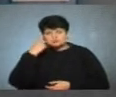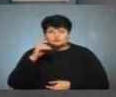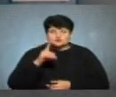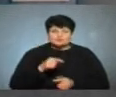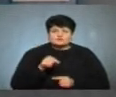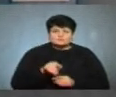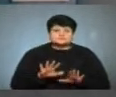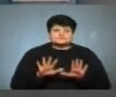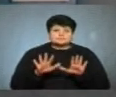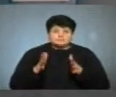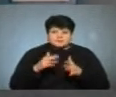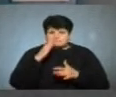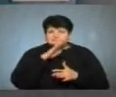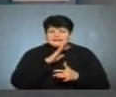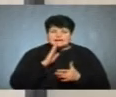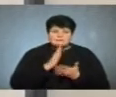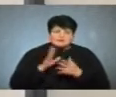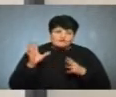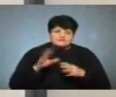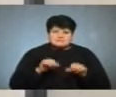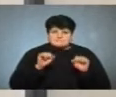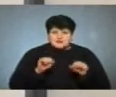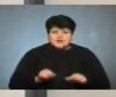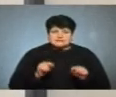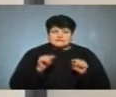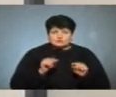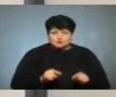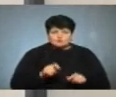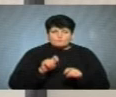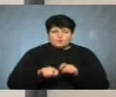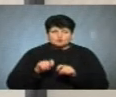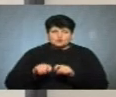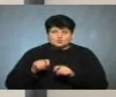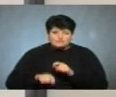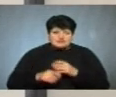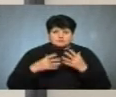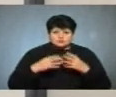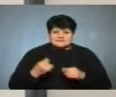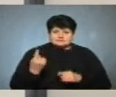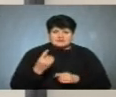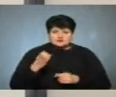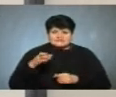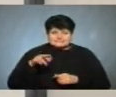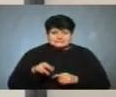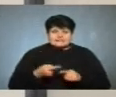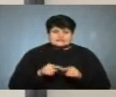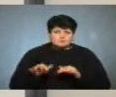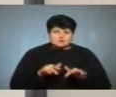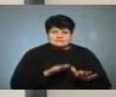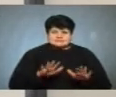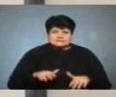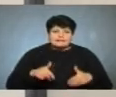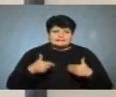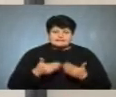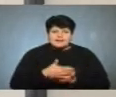даному випадку батьки мають усі права для того, щоб також десь контролювати вже з 1 січня саме процес надання